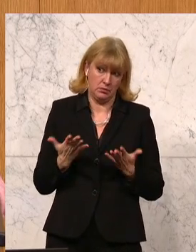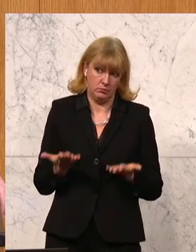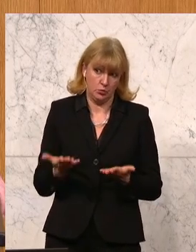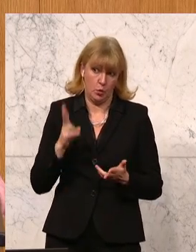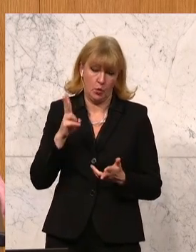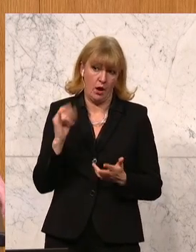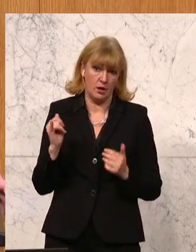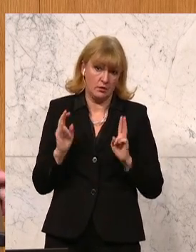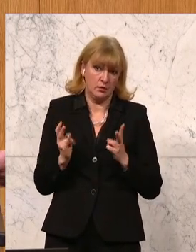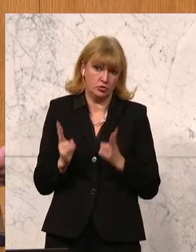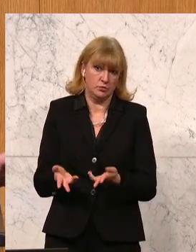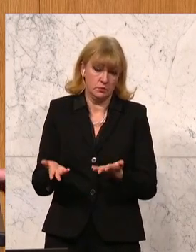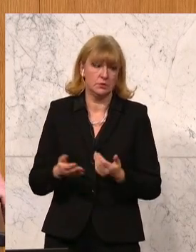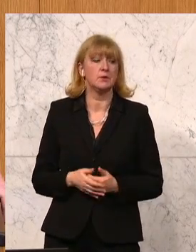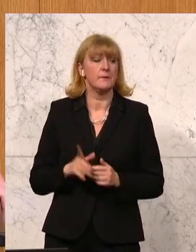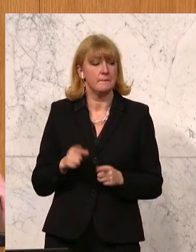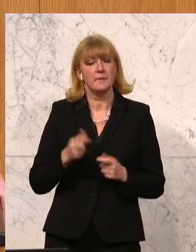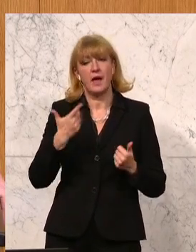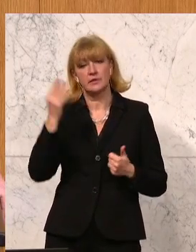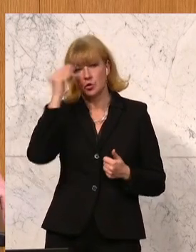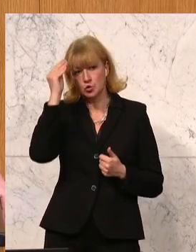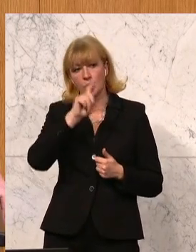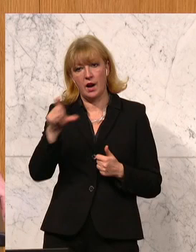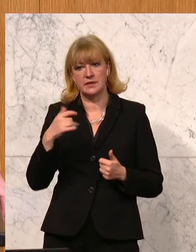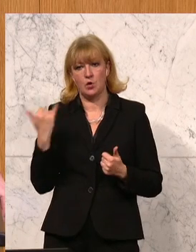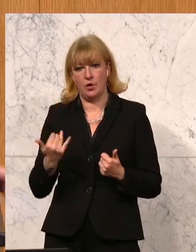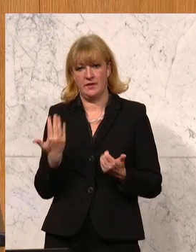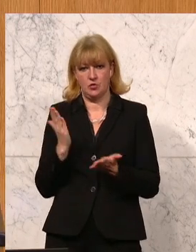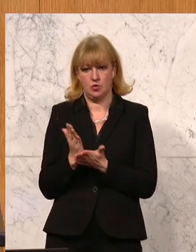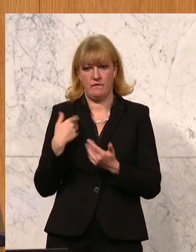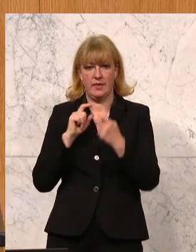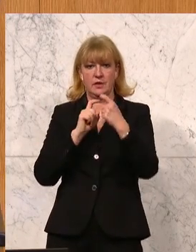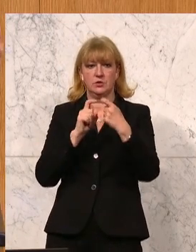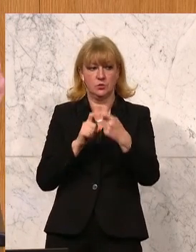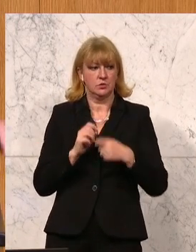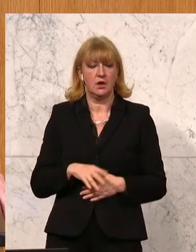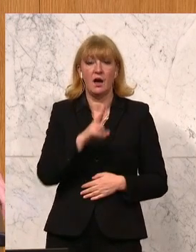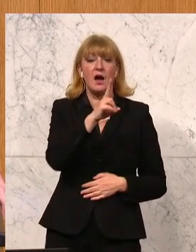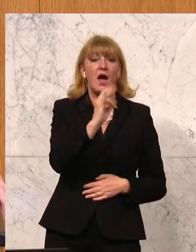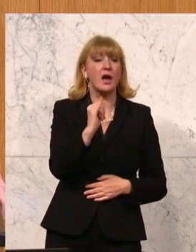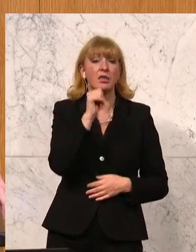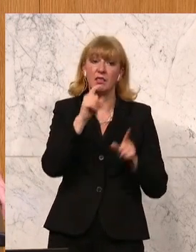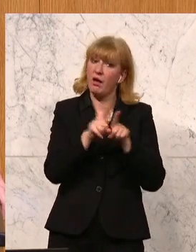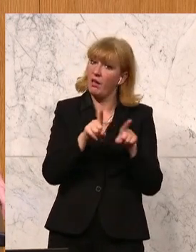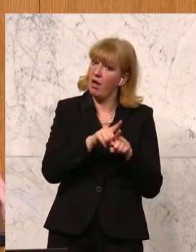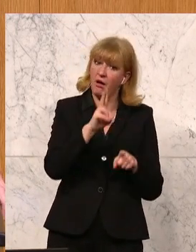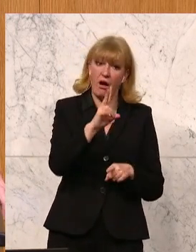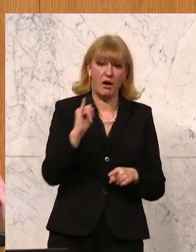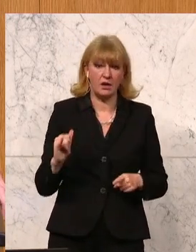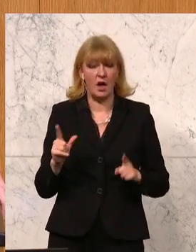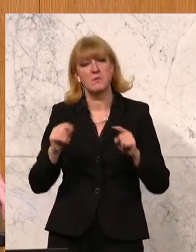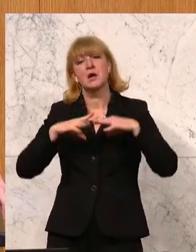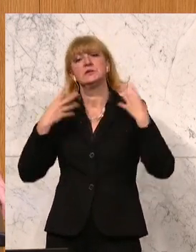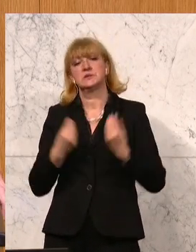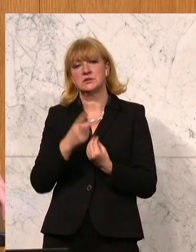Ich habe heute mit einigen Schulklassen diskutiert und KI ist nicht gleich KI, aber gerade generative KI